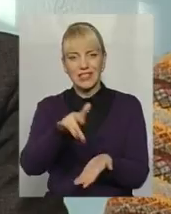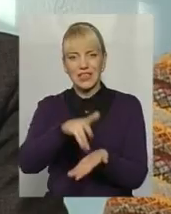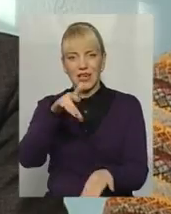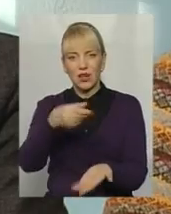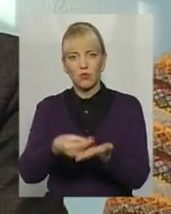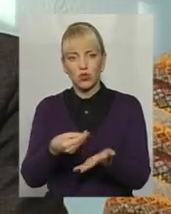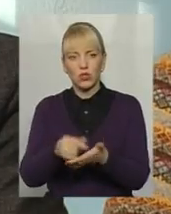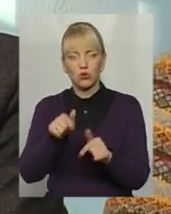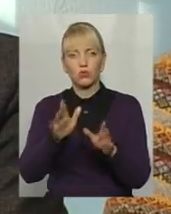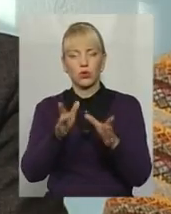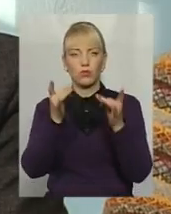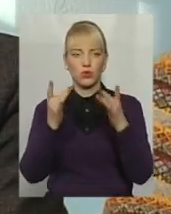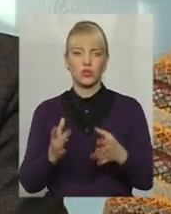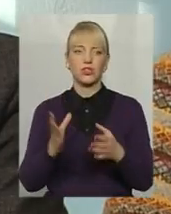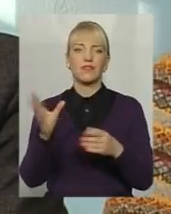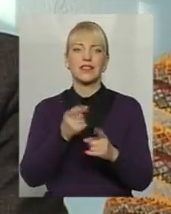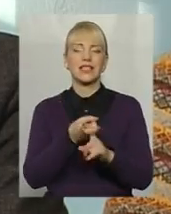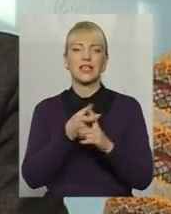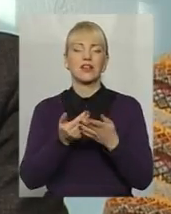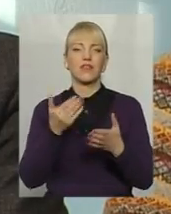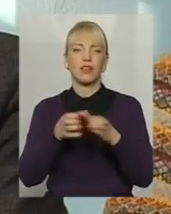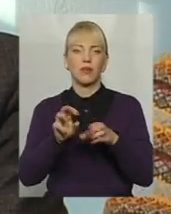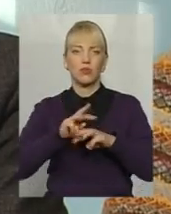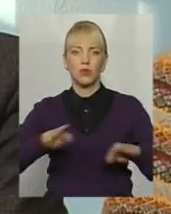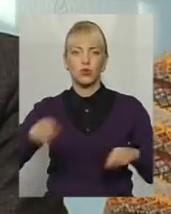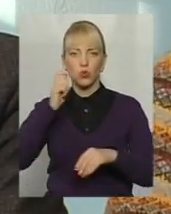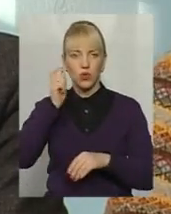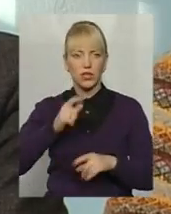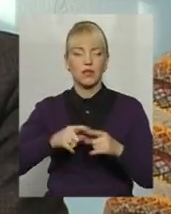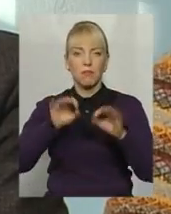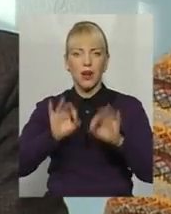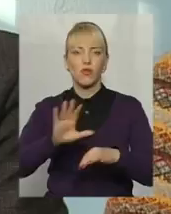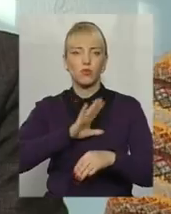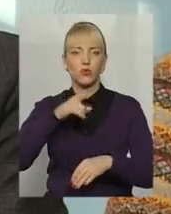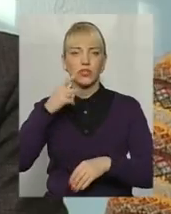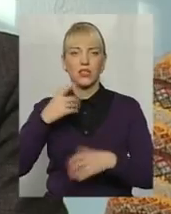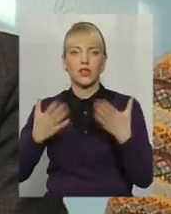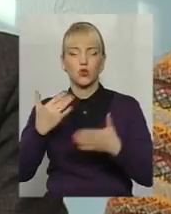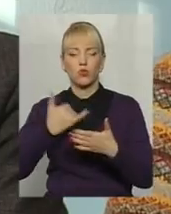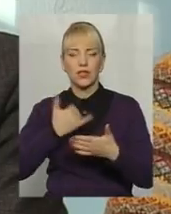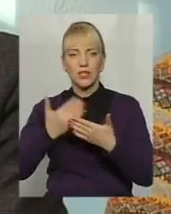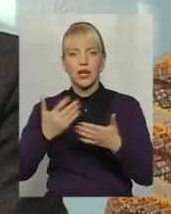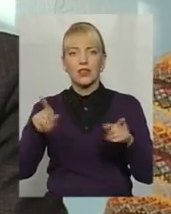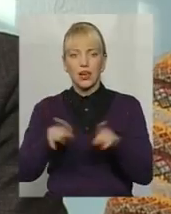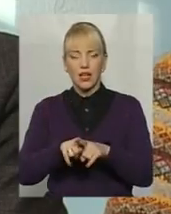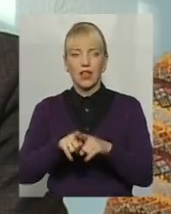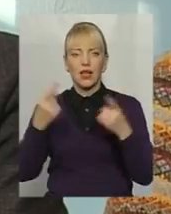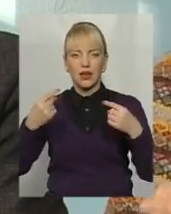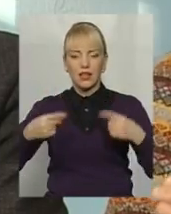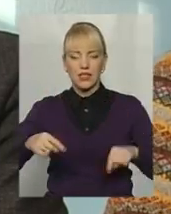тут, напевно, найпростіше – все залежить від Кабінету міністрів України. Правильно було сказано, якщо в нас є така градація заробітних плат,